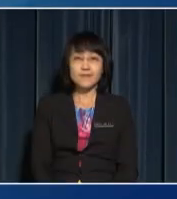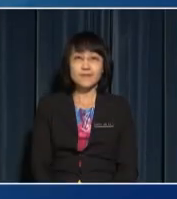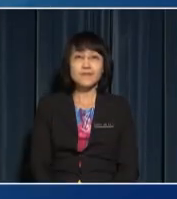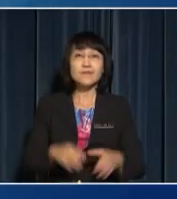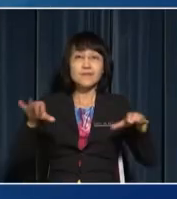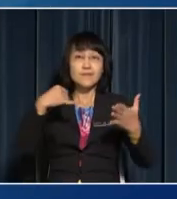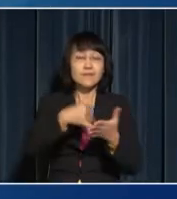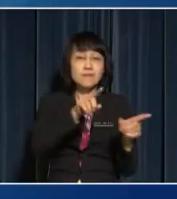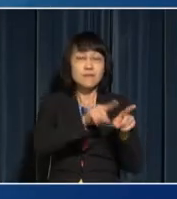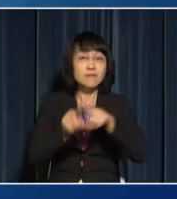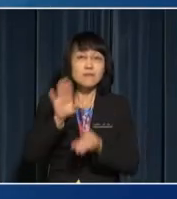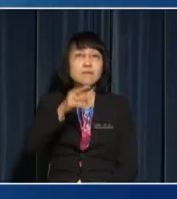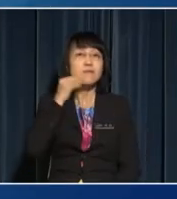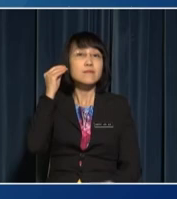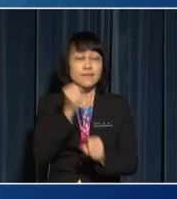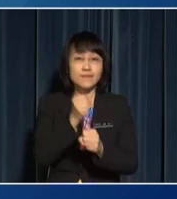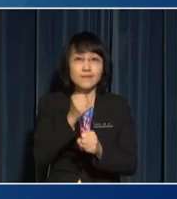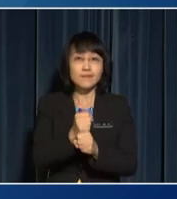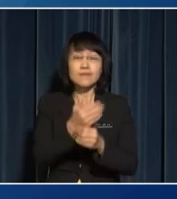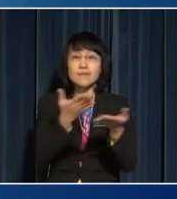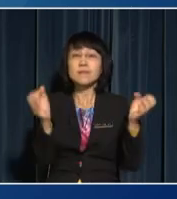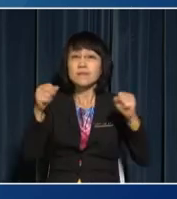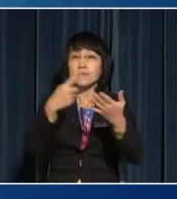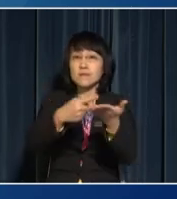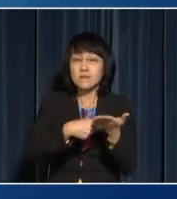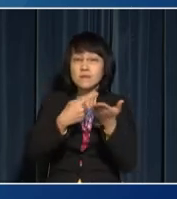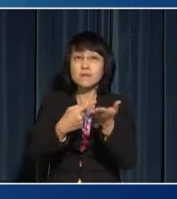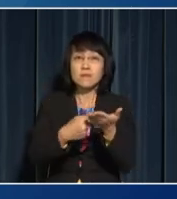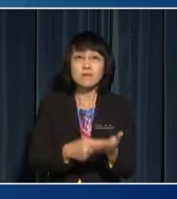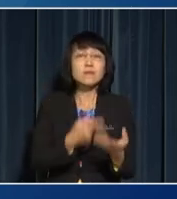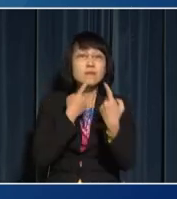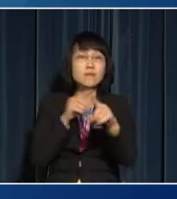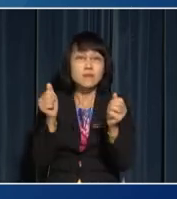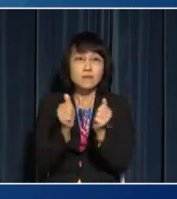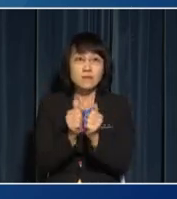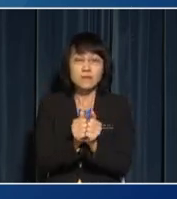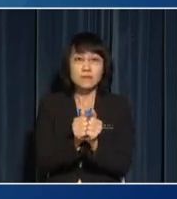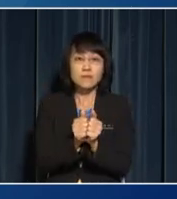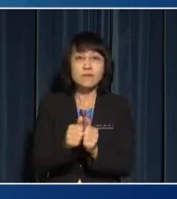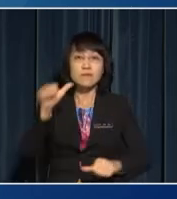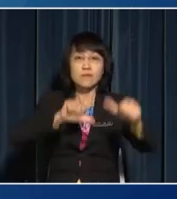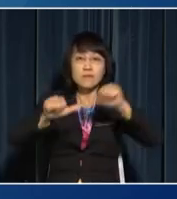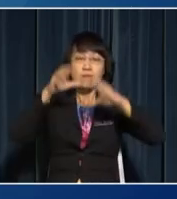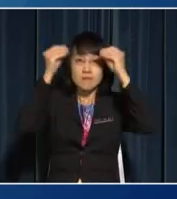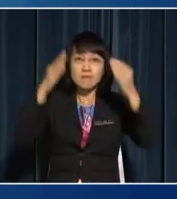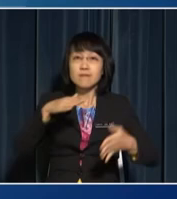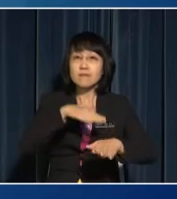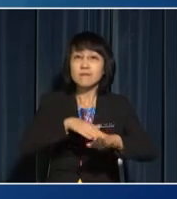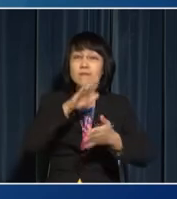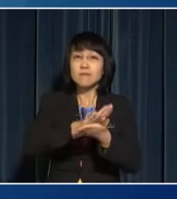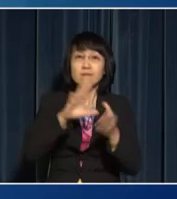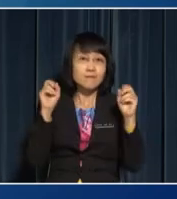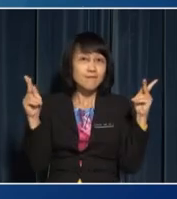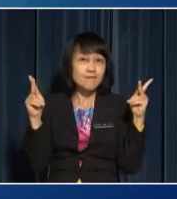Do it as your homework You may discuss the answers with your science teacher at school,